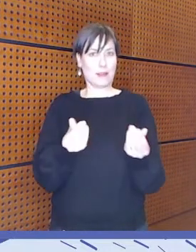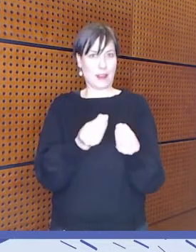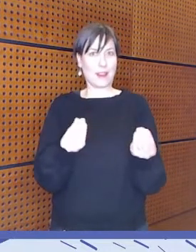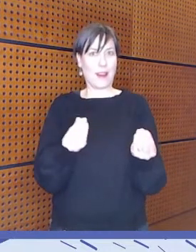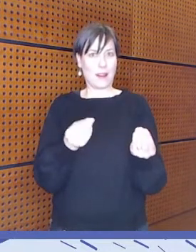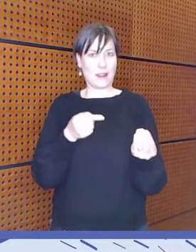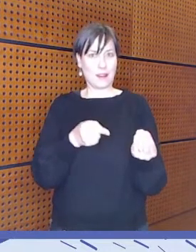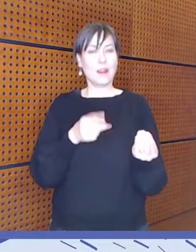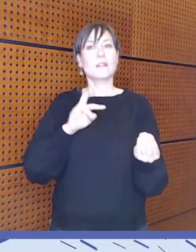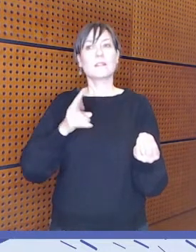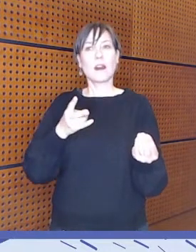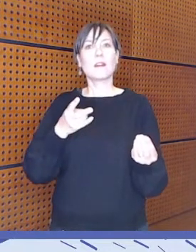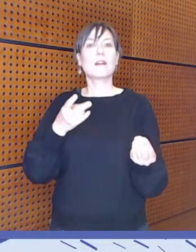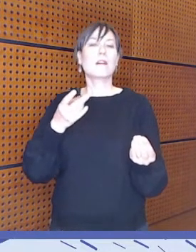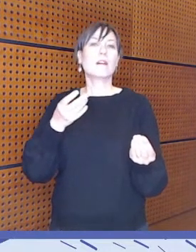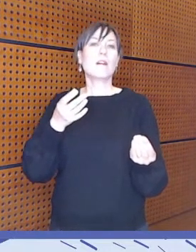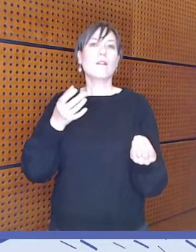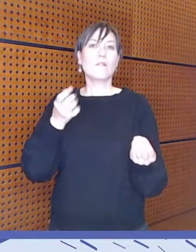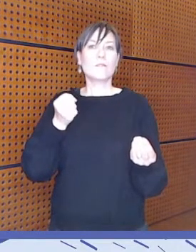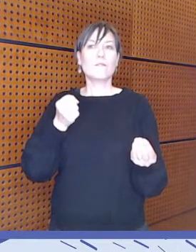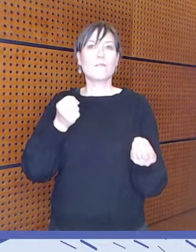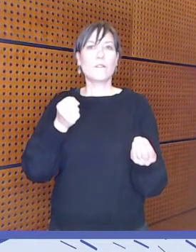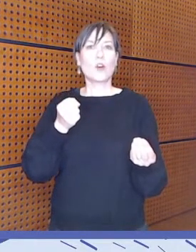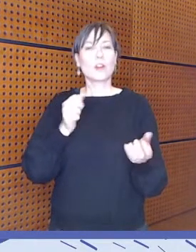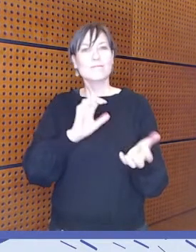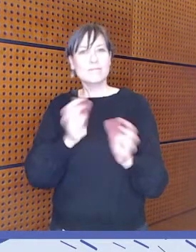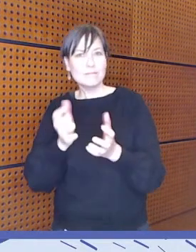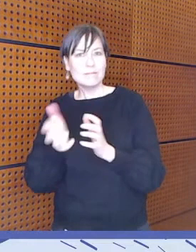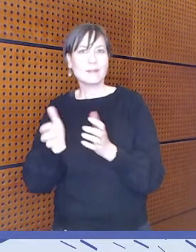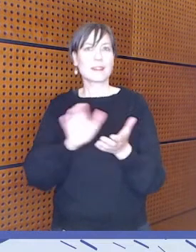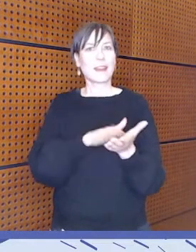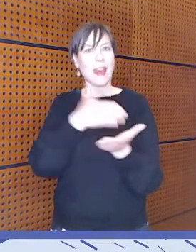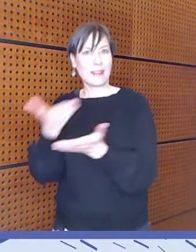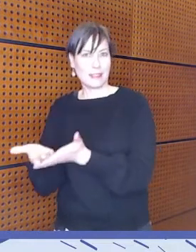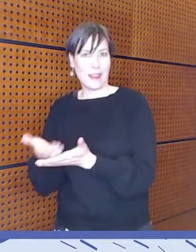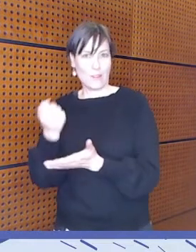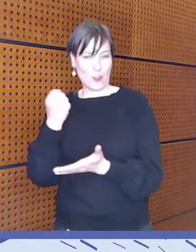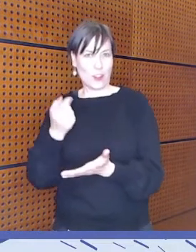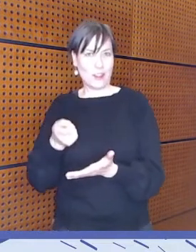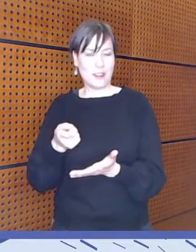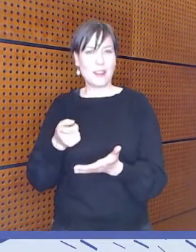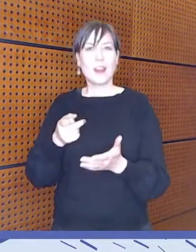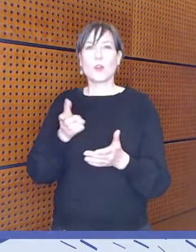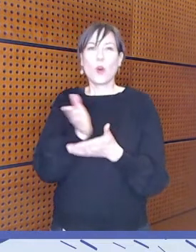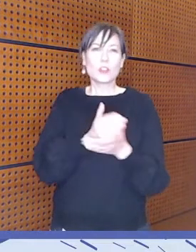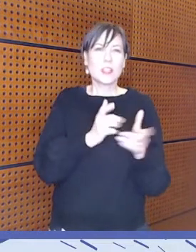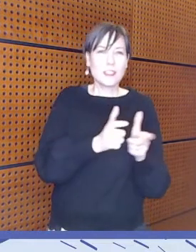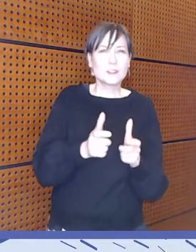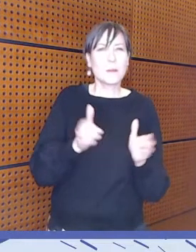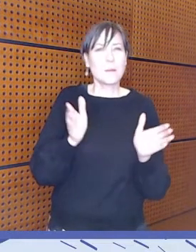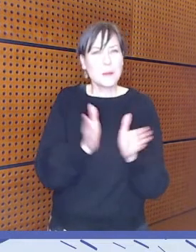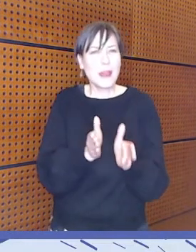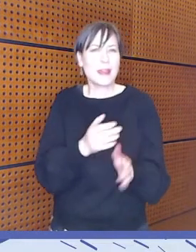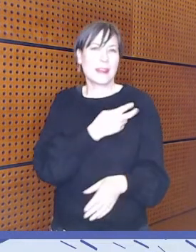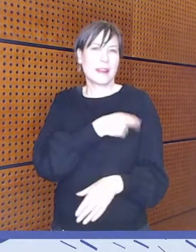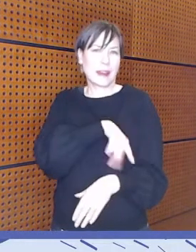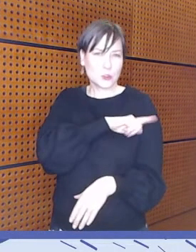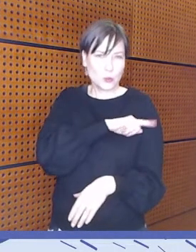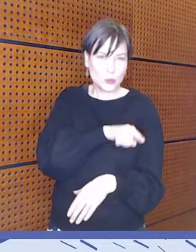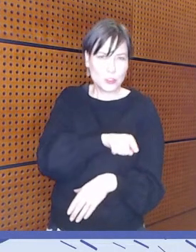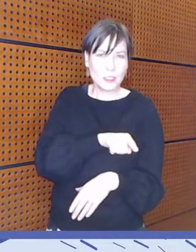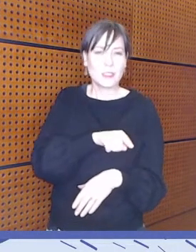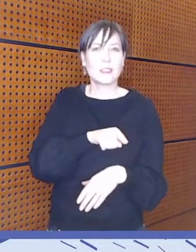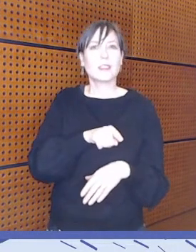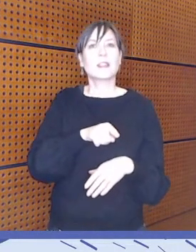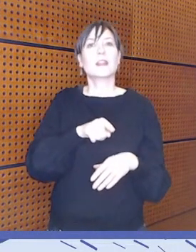käännättää mukailla, koska monet toimii nimenomaan pienillä resursseilla, jotta ne resurssit saataisiin